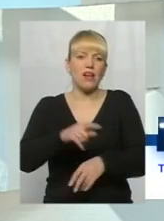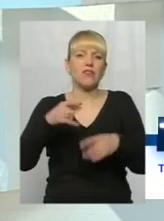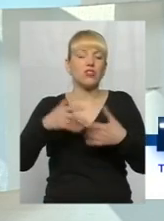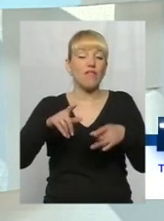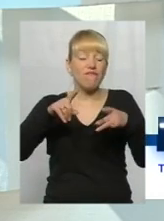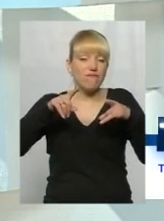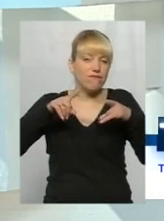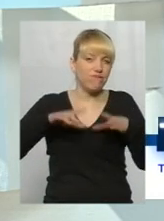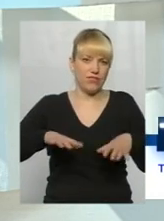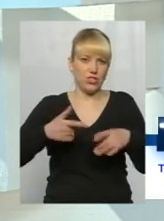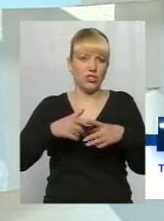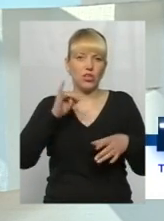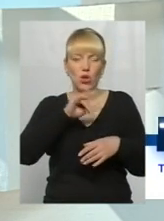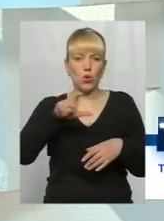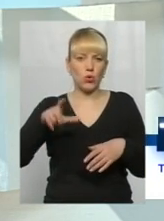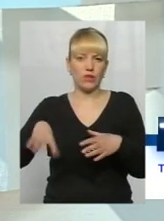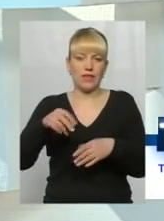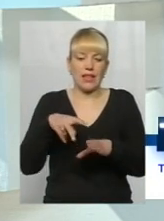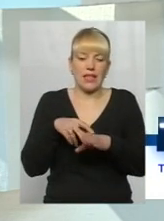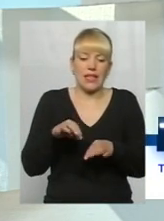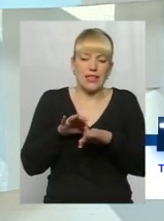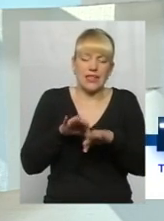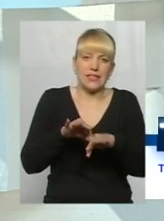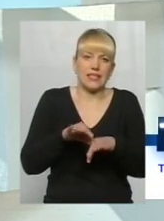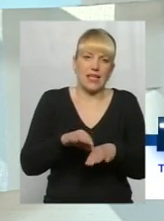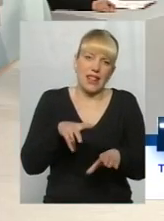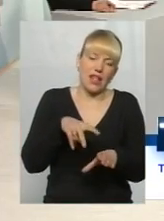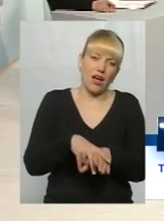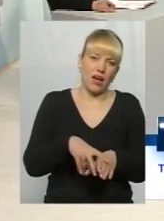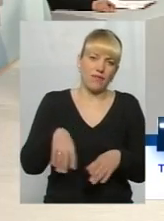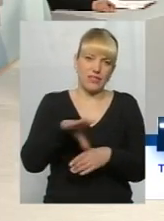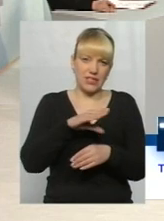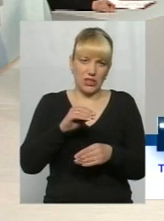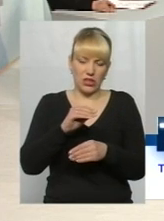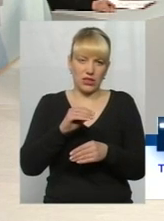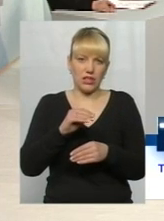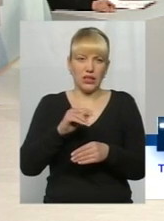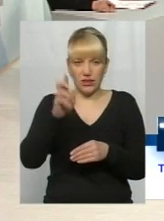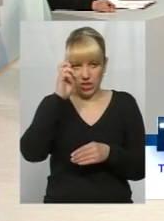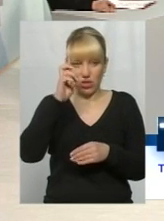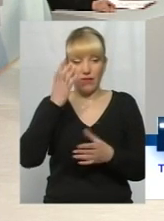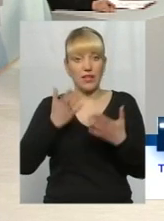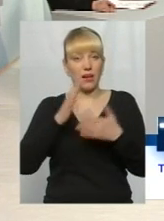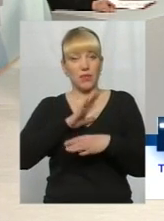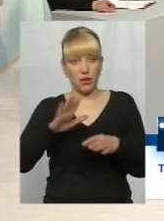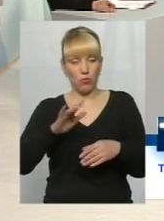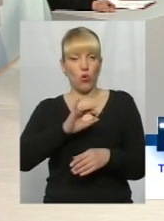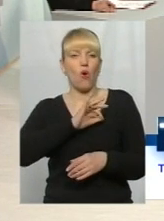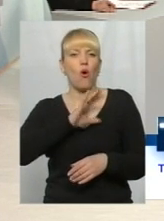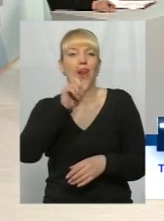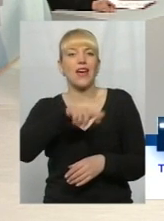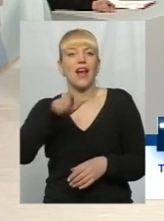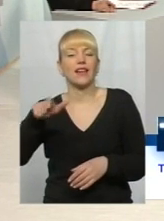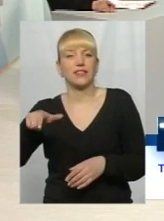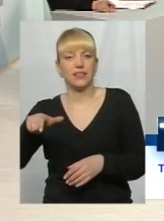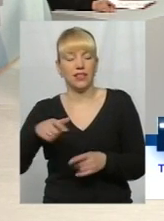фактично вона несе весь тягар нестабільності в державі, воюючій державі. Якби не було в нас олігархії, тому що